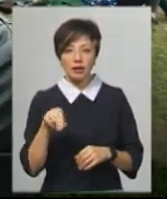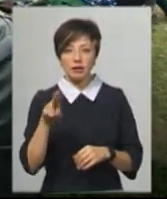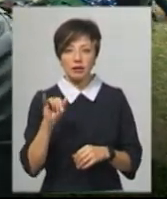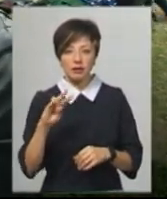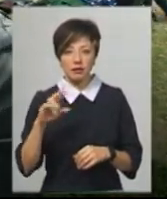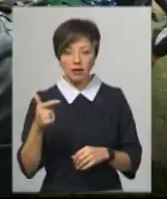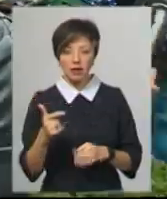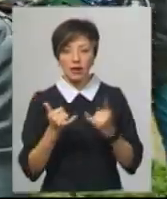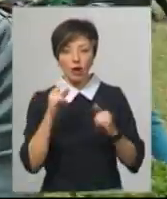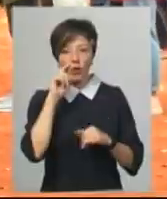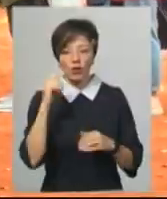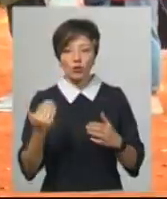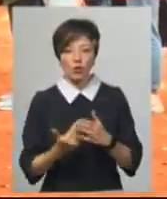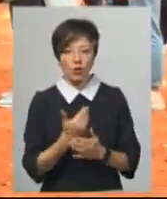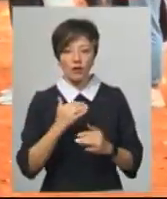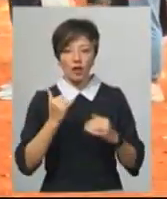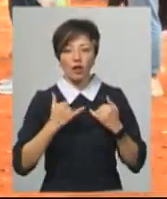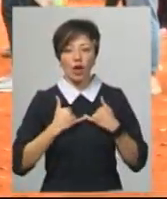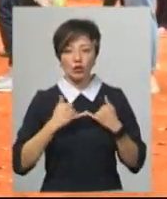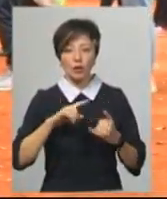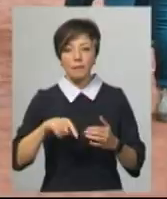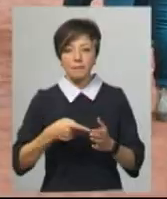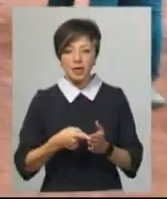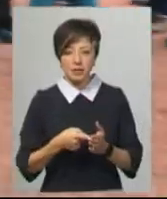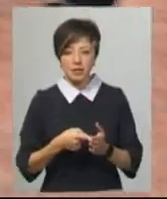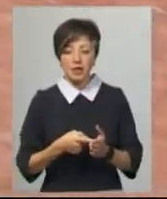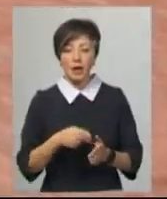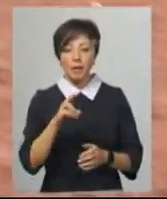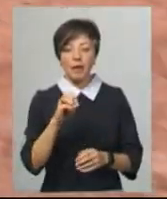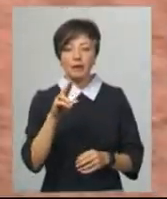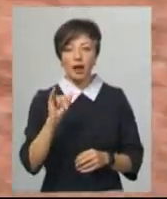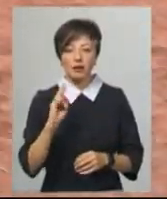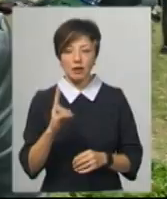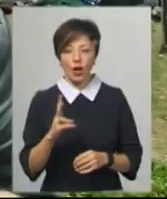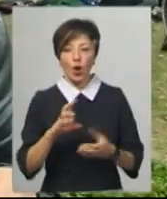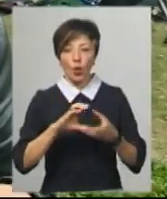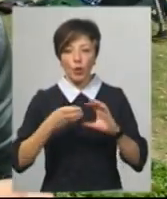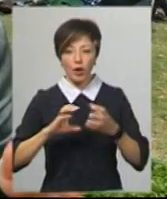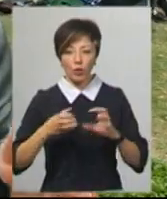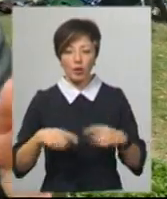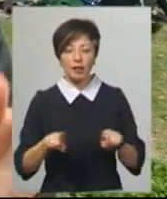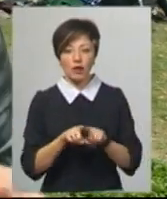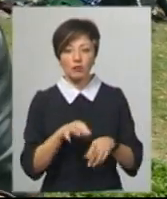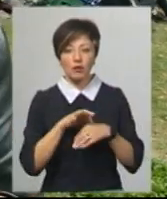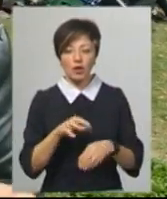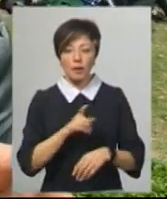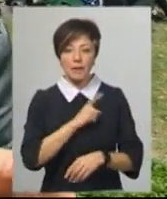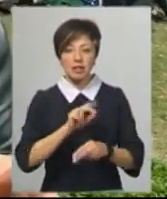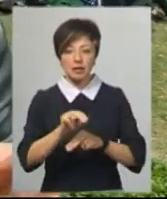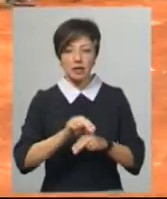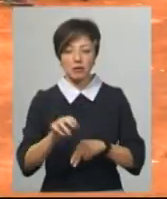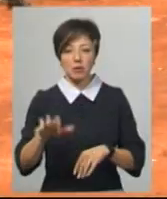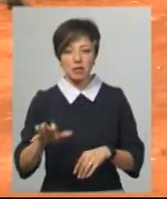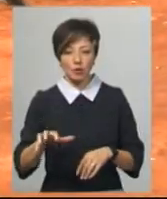України і також для нашого міста – це кул геймс, петанг та кубик-рубик. Також сьогодні проводилися майстер-класи з